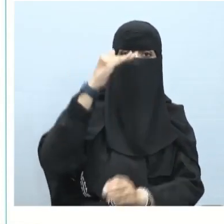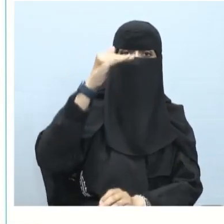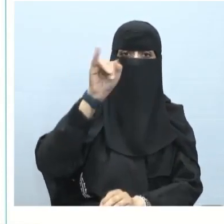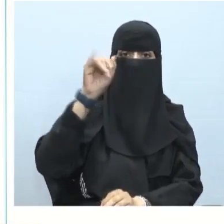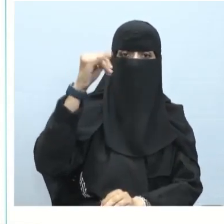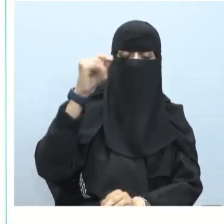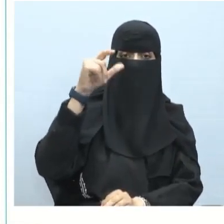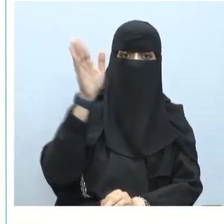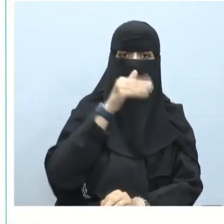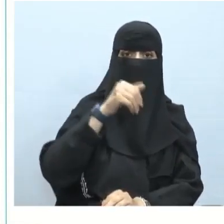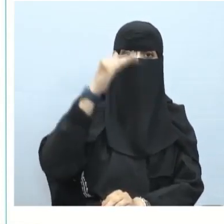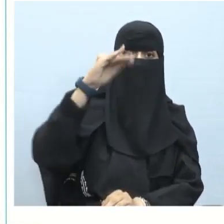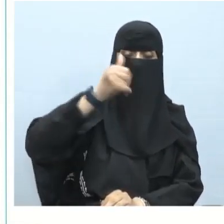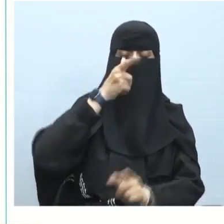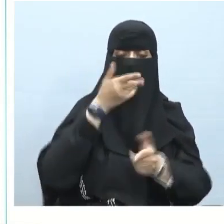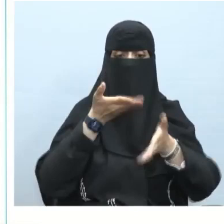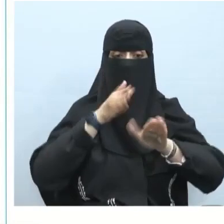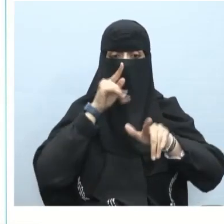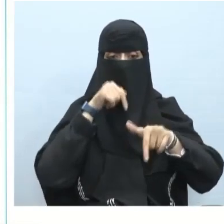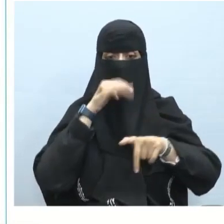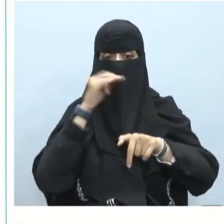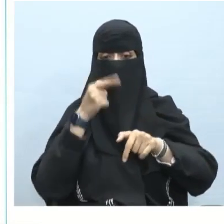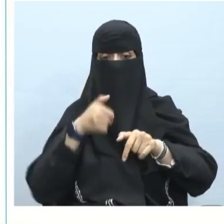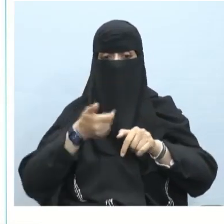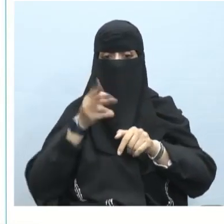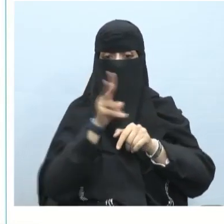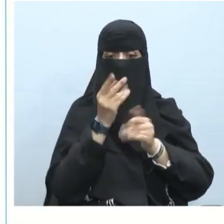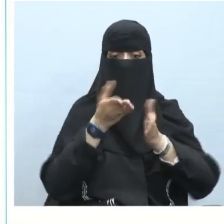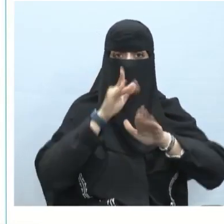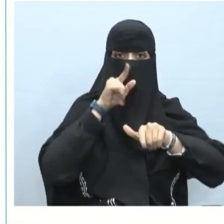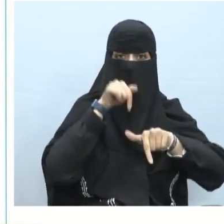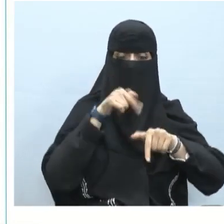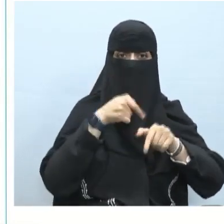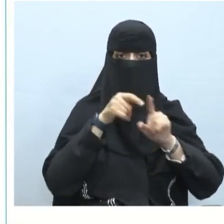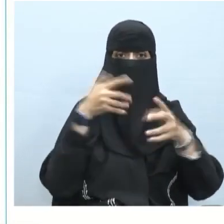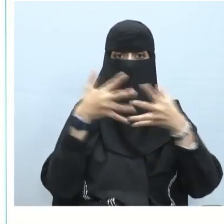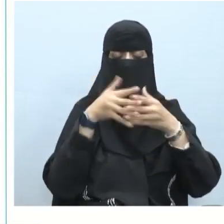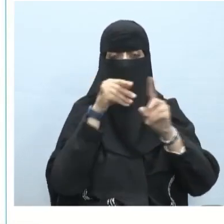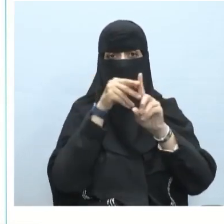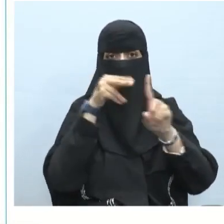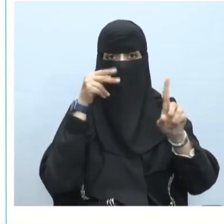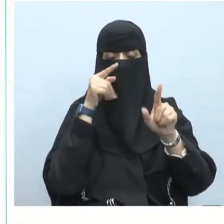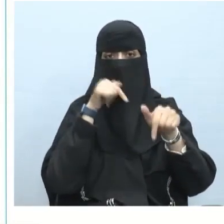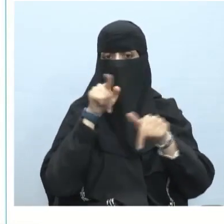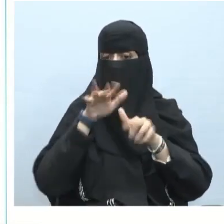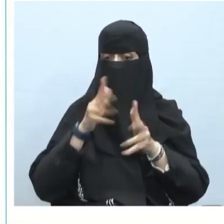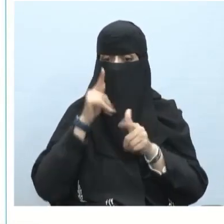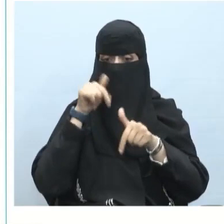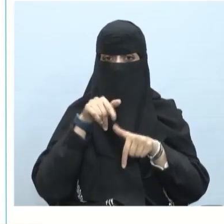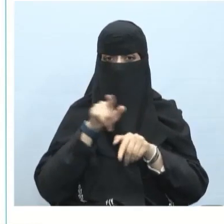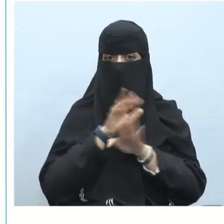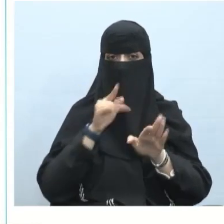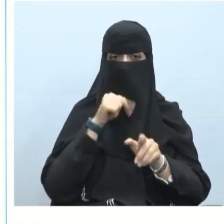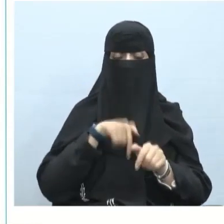بحرف من أحرف العطف وإشراكها في الإعراء ما هي حروفه؟ سنكتفي